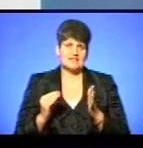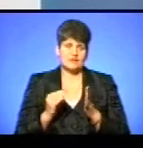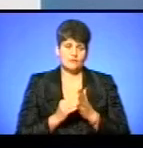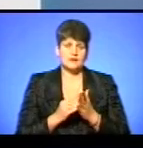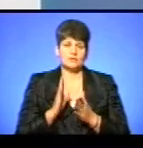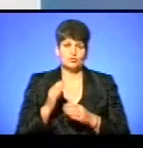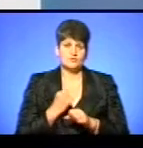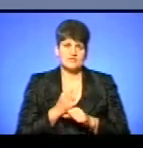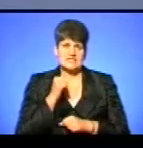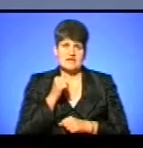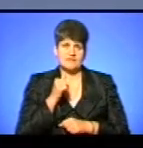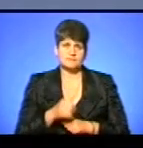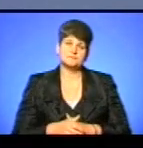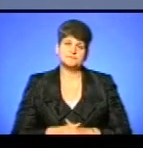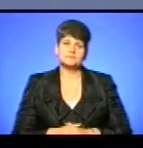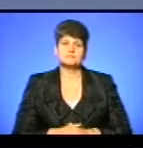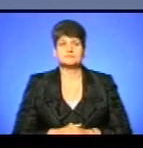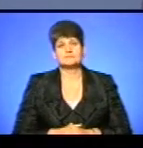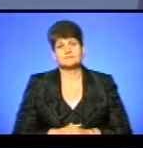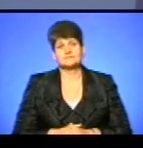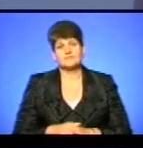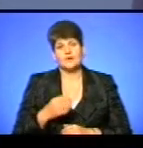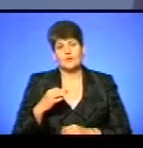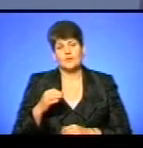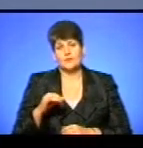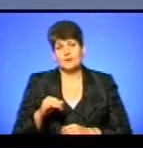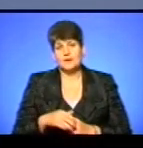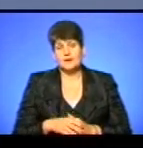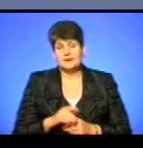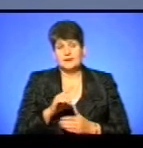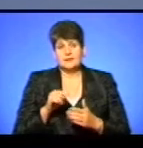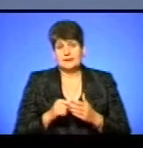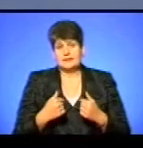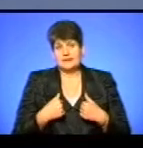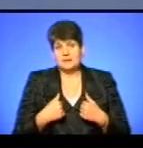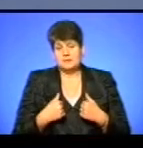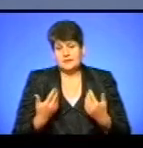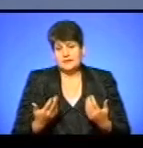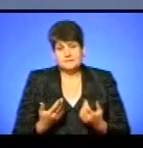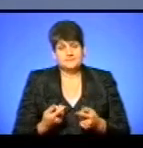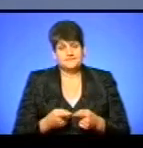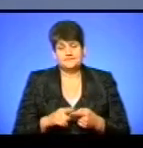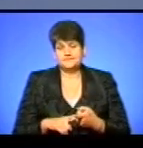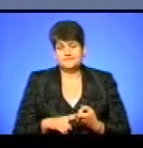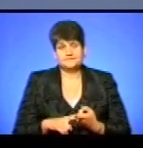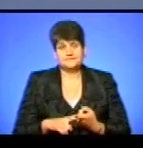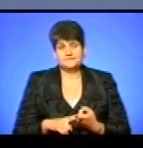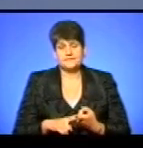і діятимуть відзавтра? Ой, ви знаєте, питання для мене це таке досить